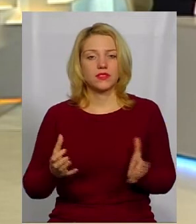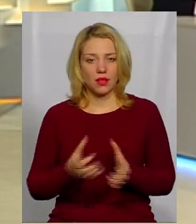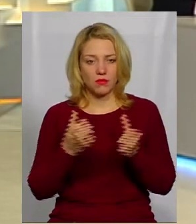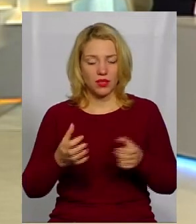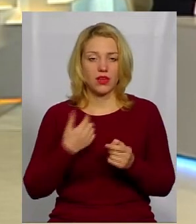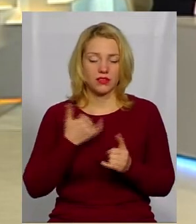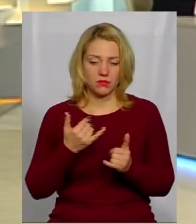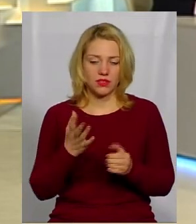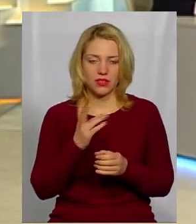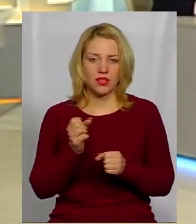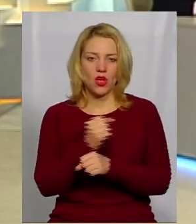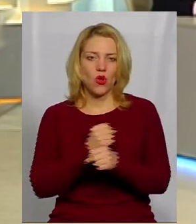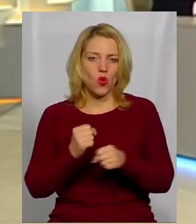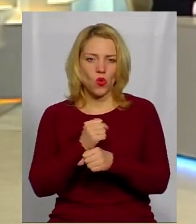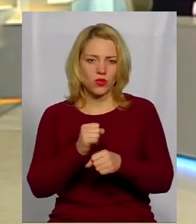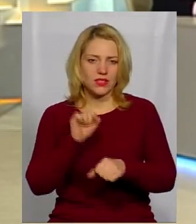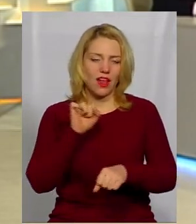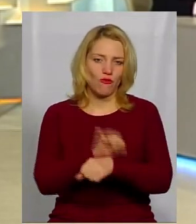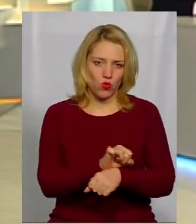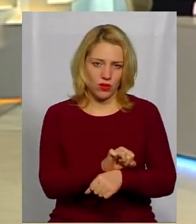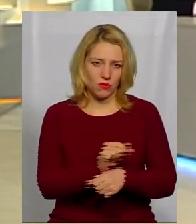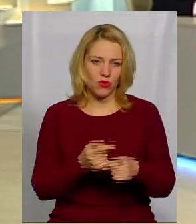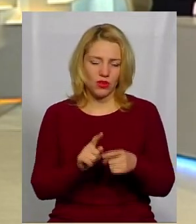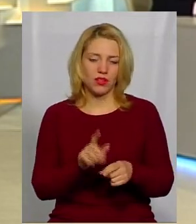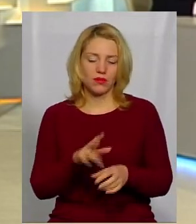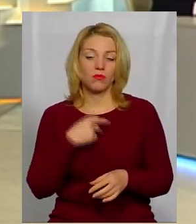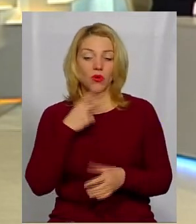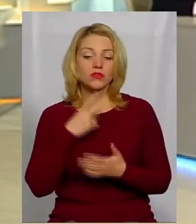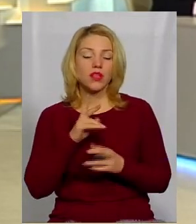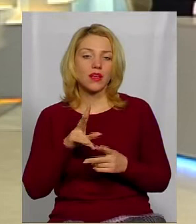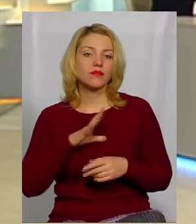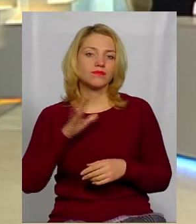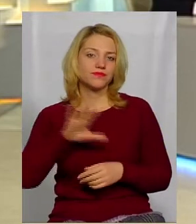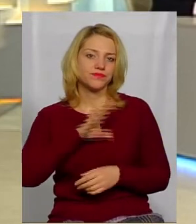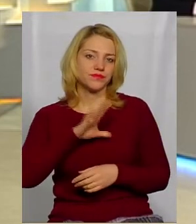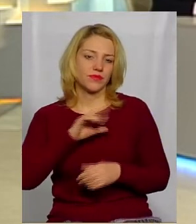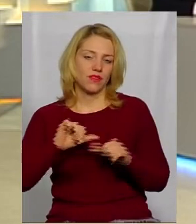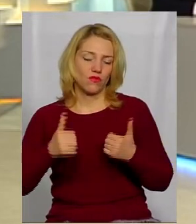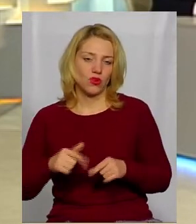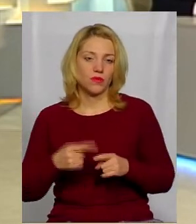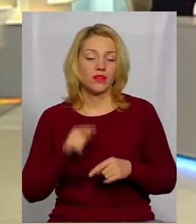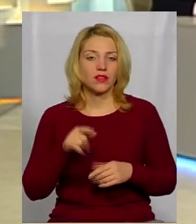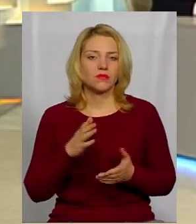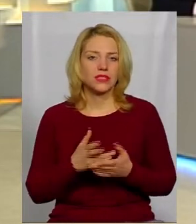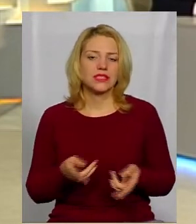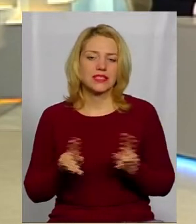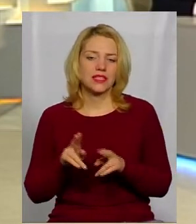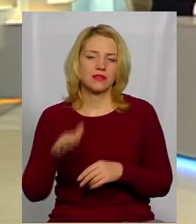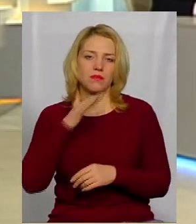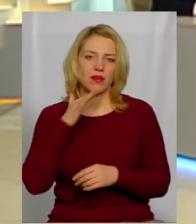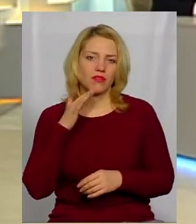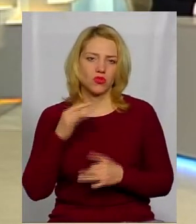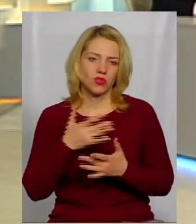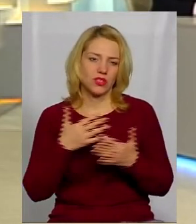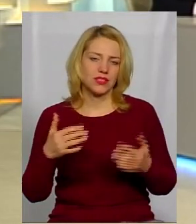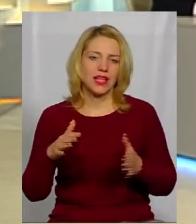зараз його консервуємо, і будемо теж показувати, як він виглядав. Ну, і крім того, там залишки дійсно багато різних